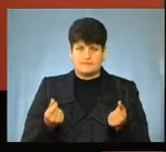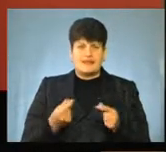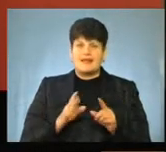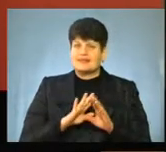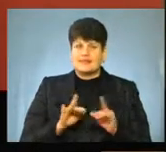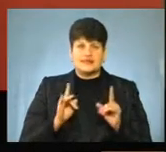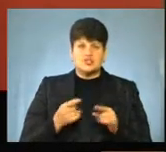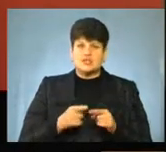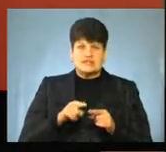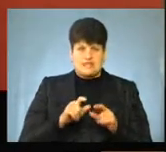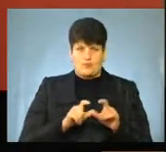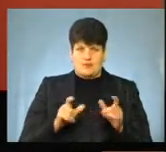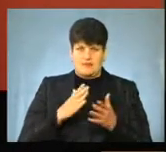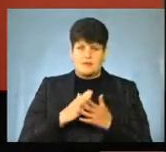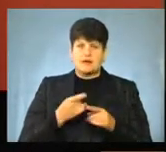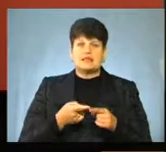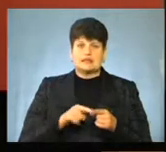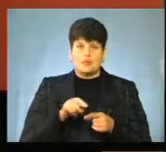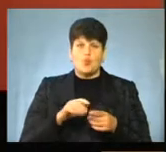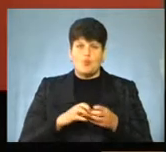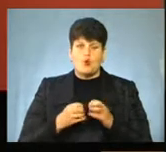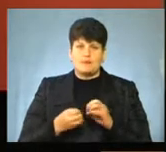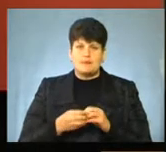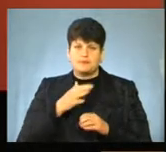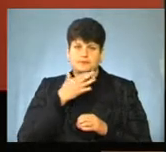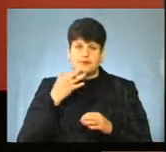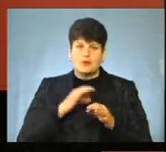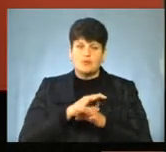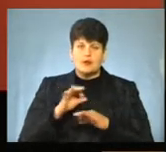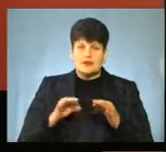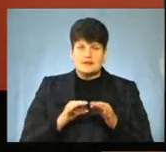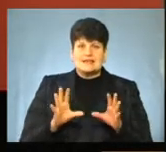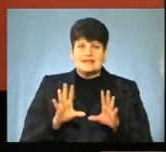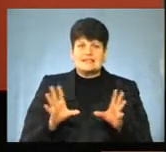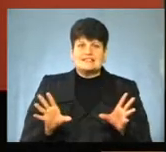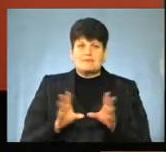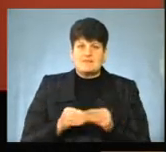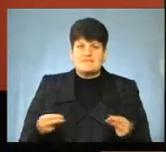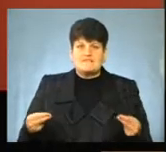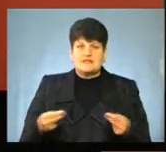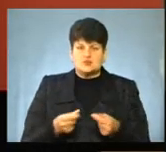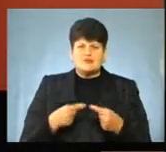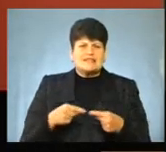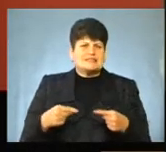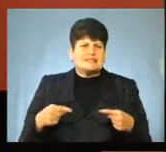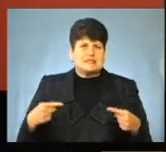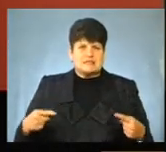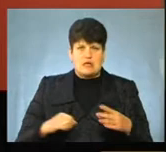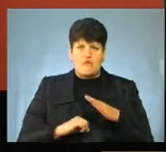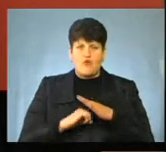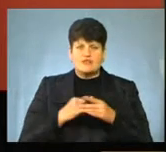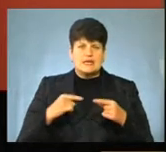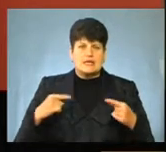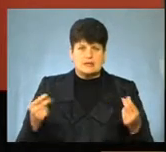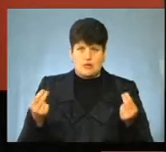не лише цей об'єкт має таку проблему, тому що безліч проєктів також співфінансуються з різних фондів